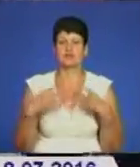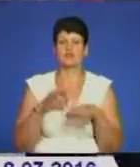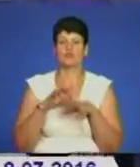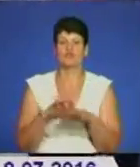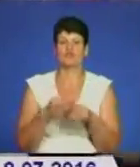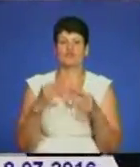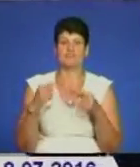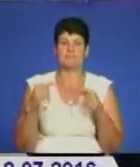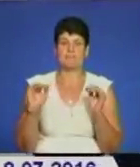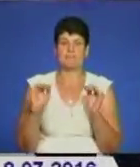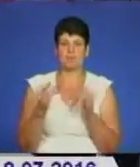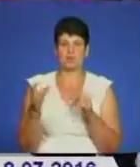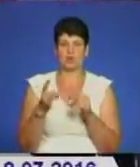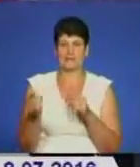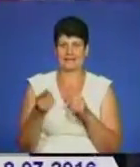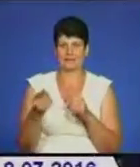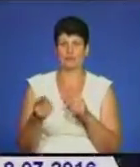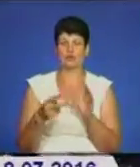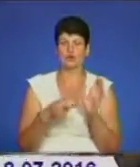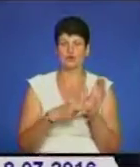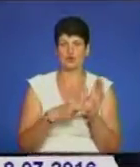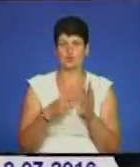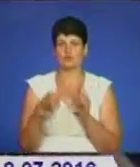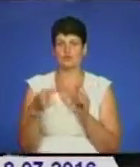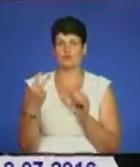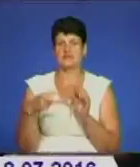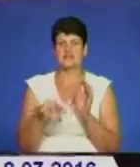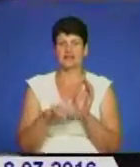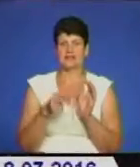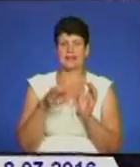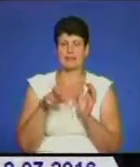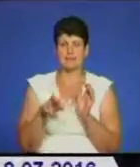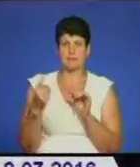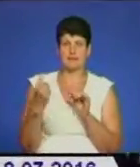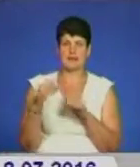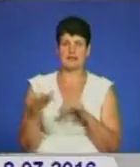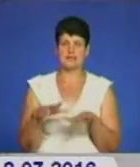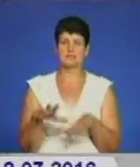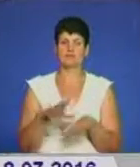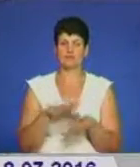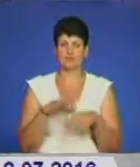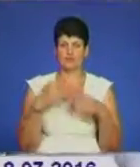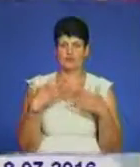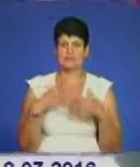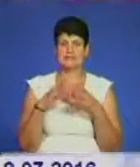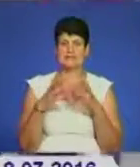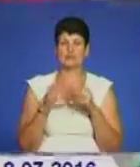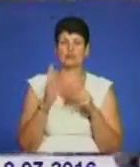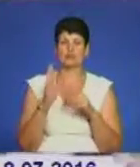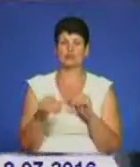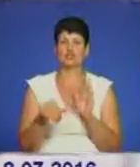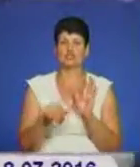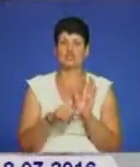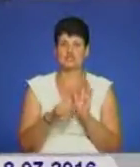різних мікрорайонах Тернополя із 7 по 26 липня. Перший захід уже відбувся, загалом їх буде шість, програма